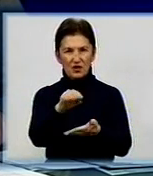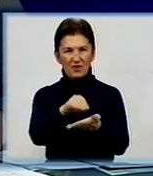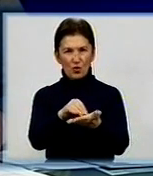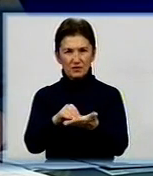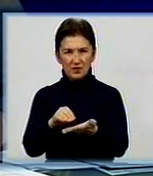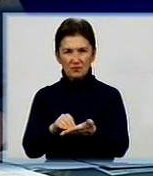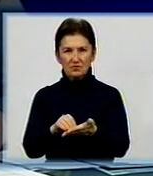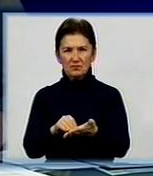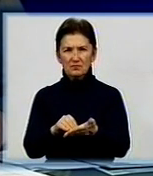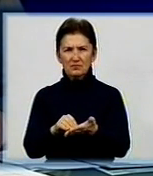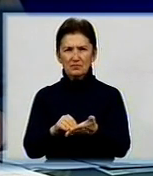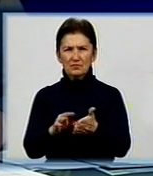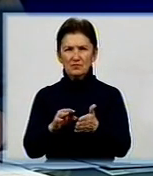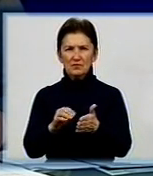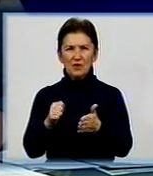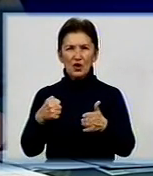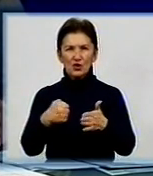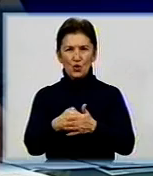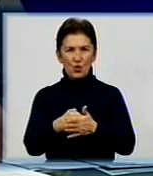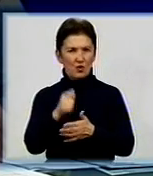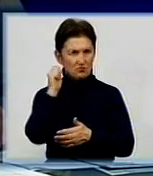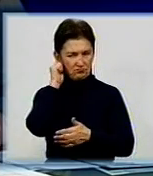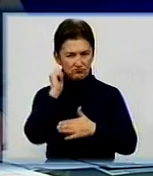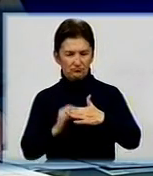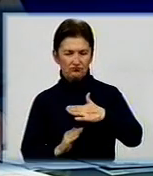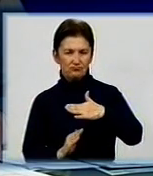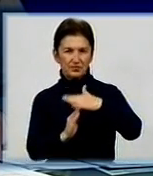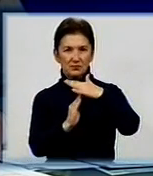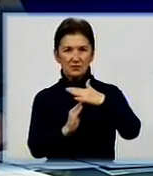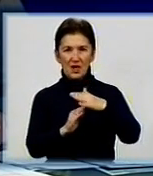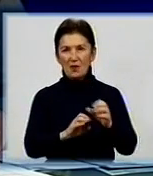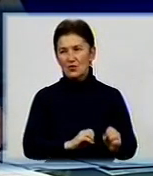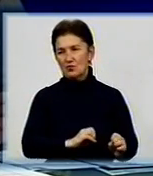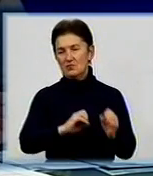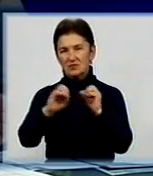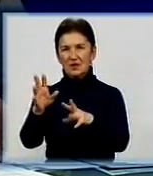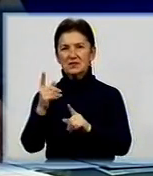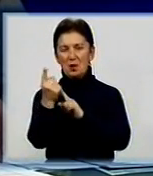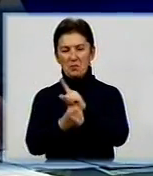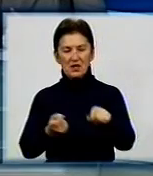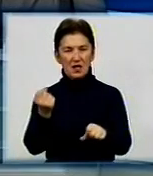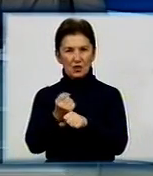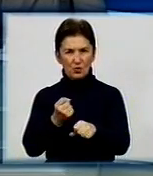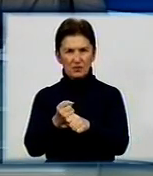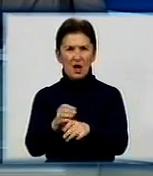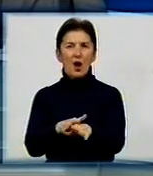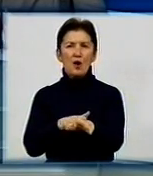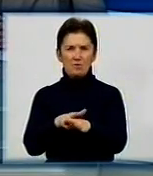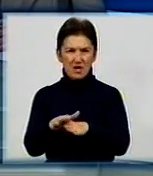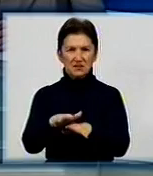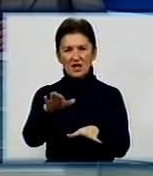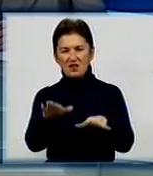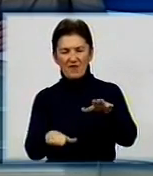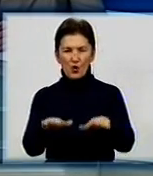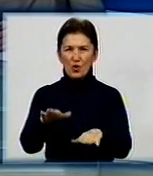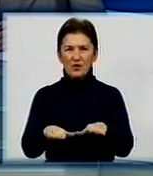дорощувати до відповідних кондицій, реалізовувати на переробне підприємство вже повноцінною кондиційною вагою. Чи є